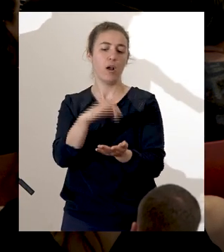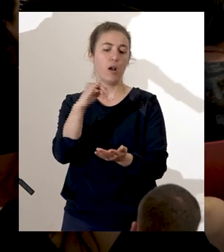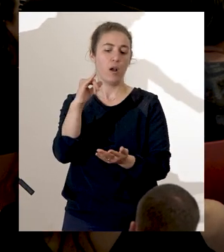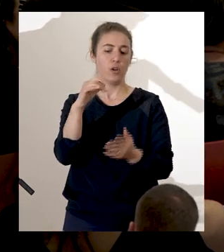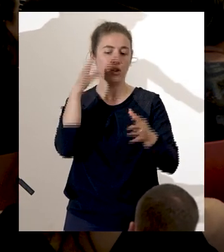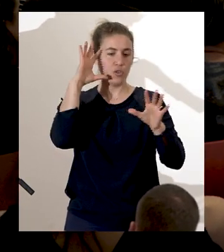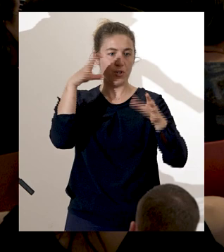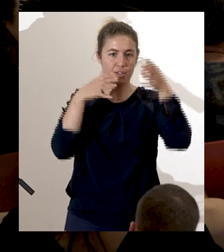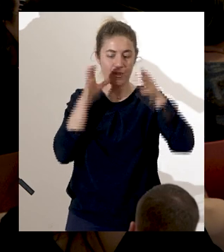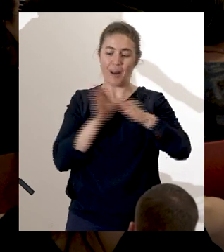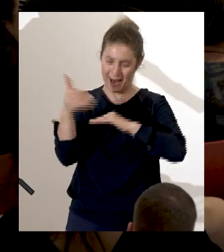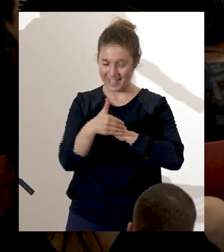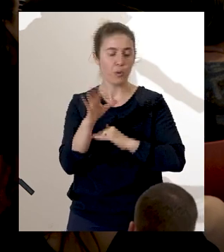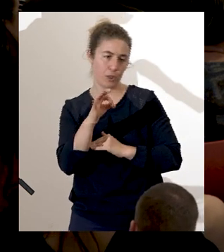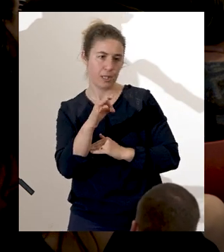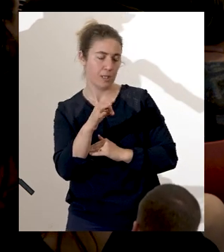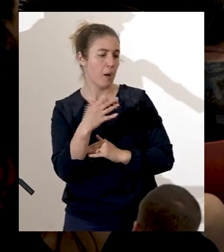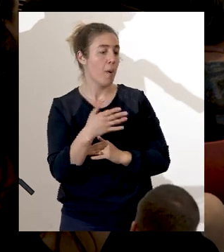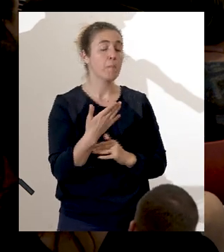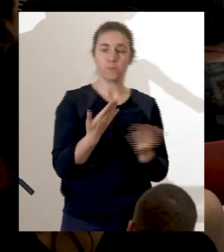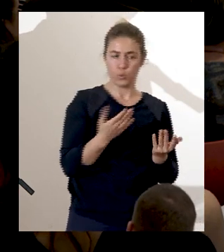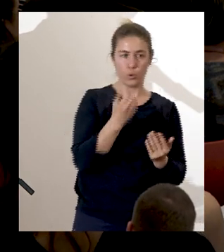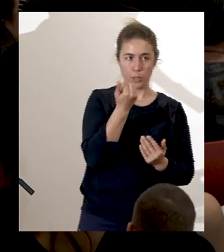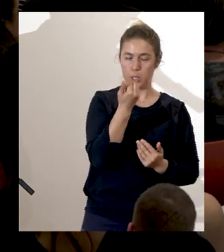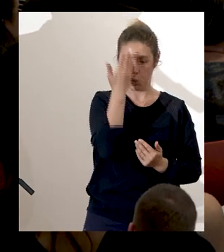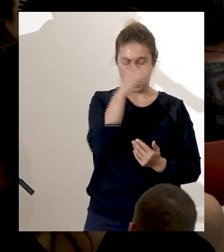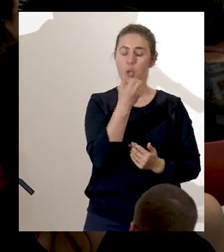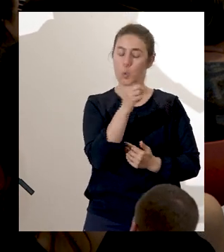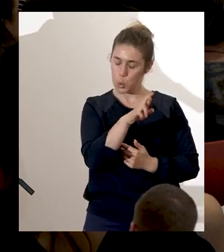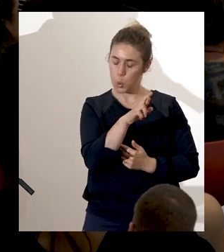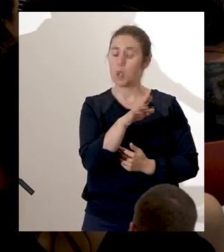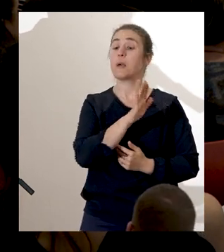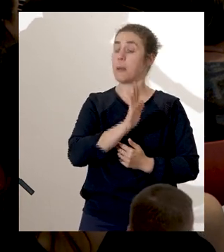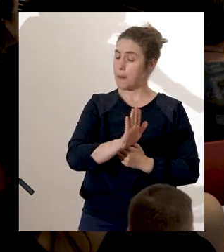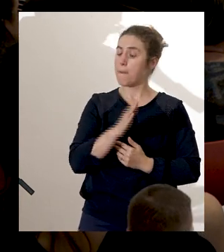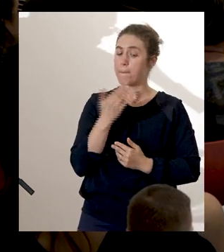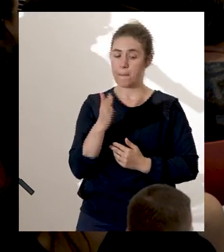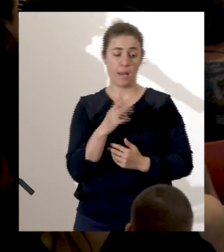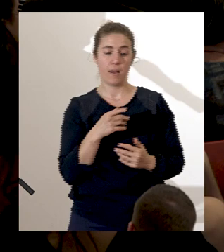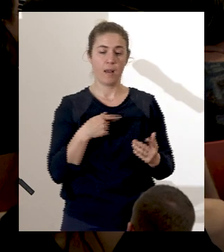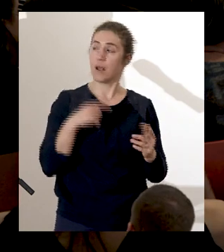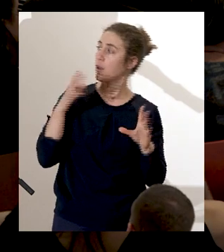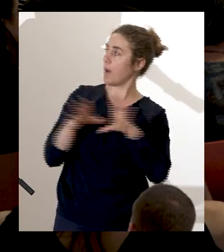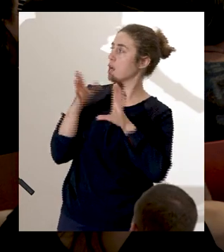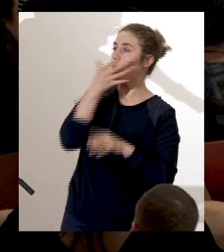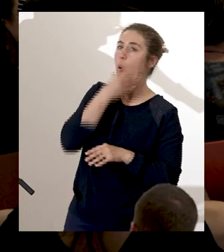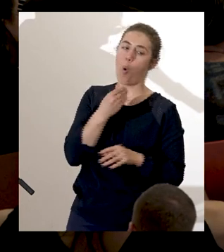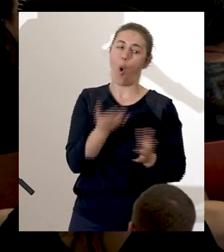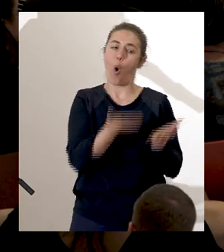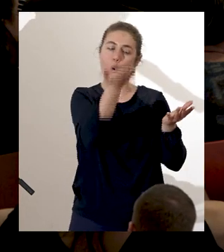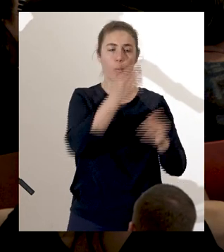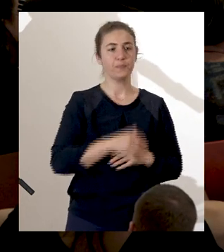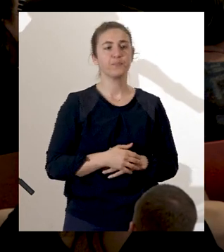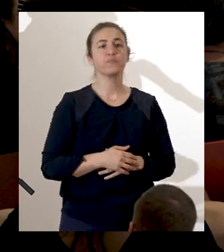est plutôt flatteuse pour les Anglais. L'histoire de la Jamaïque, peut-être plus qu'aucune autre île des Antilles,